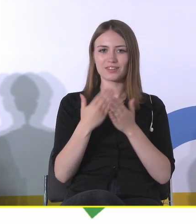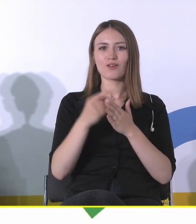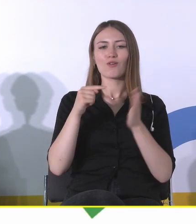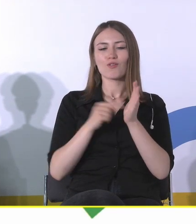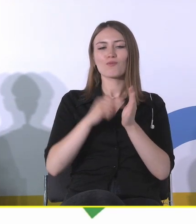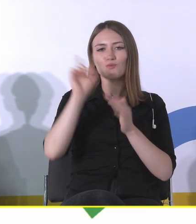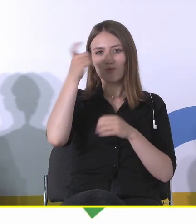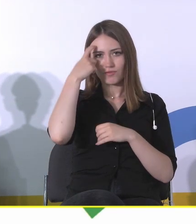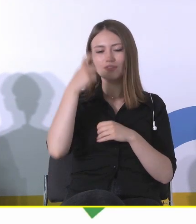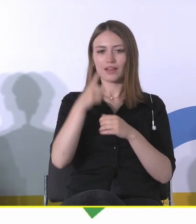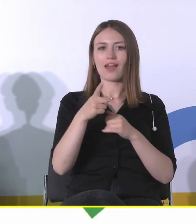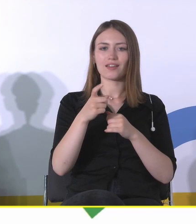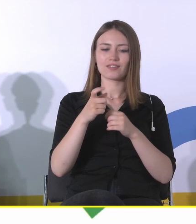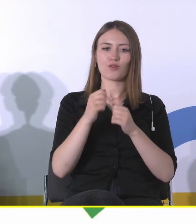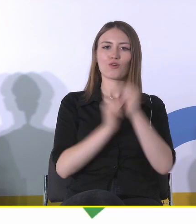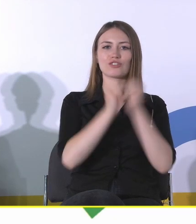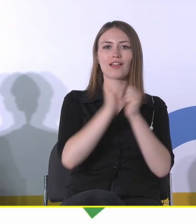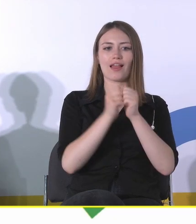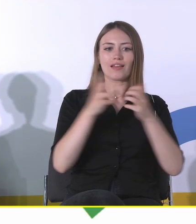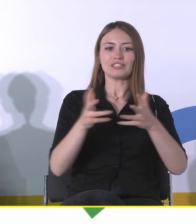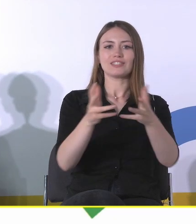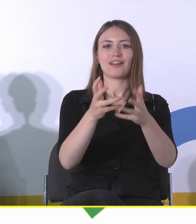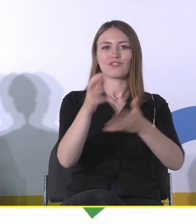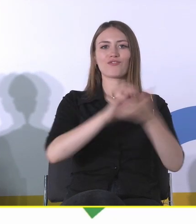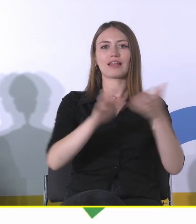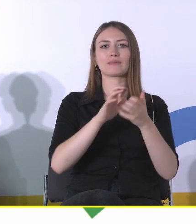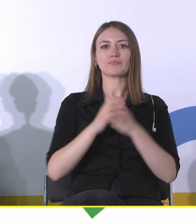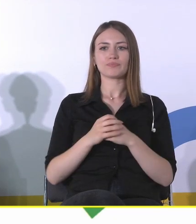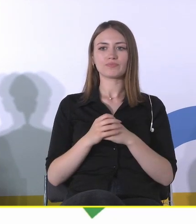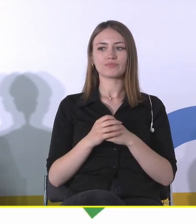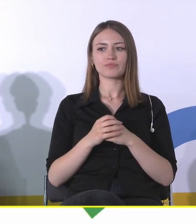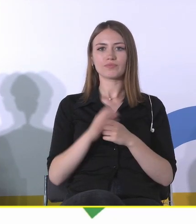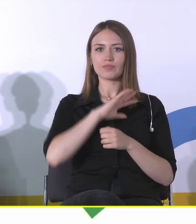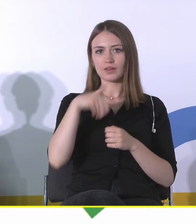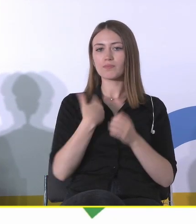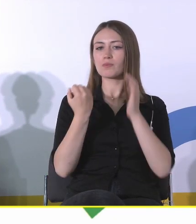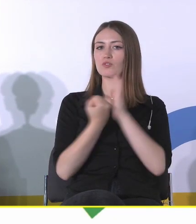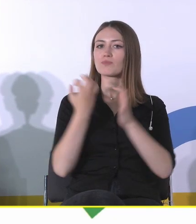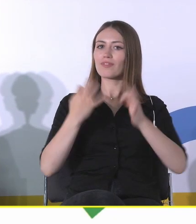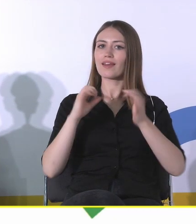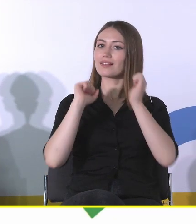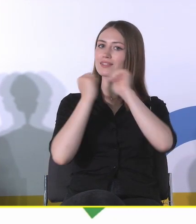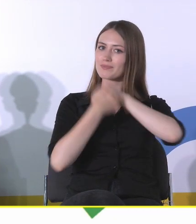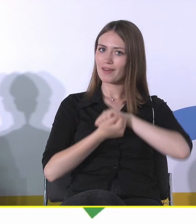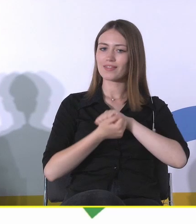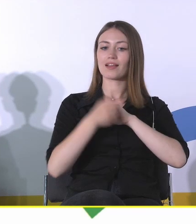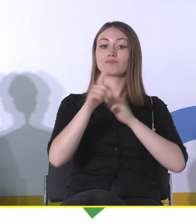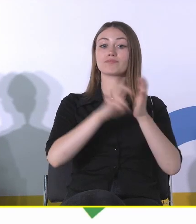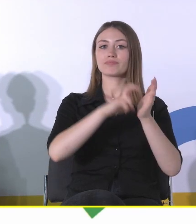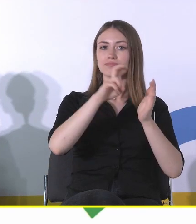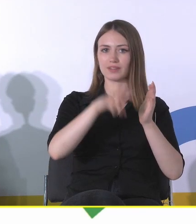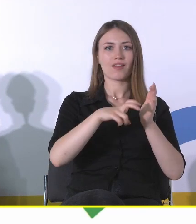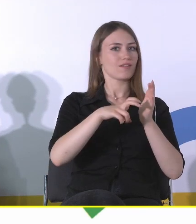świata. I teraz się okazuje, że musimy przewartościować, musimy z pewnych rzeczy zrezygnować i musimy znowu zobaczyć, jak